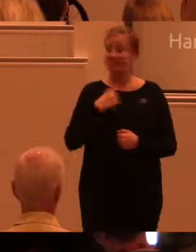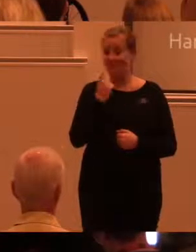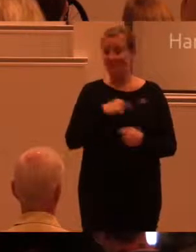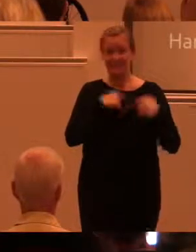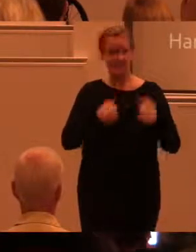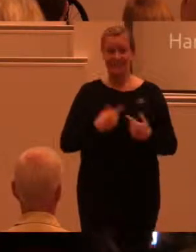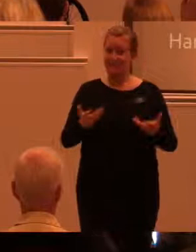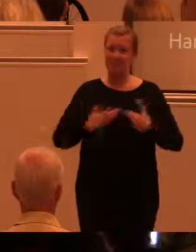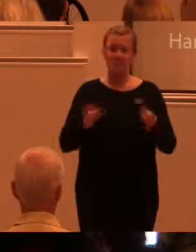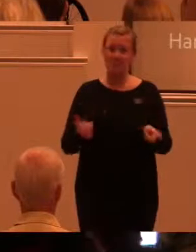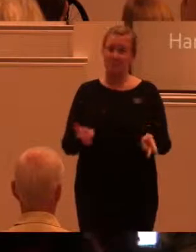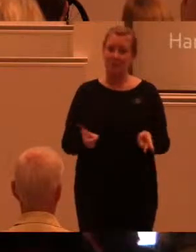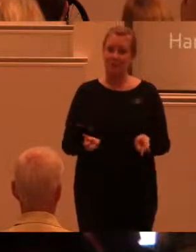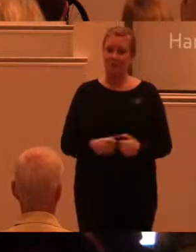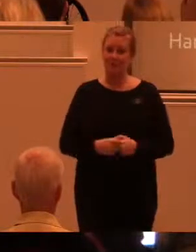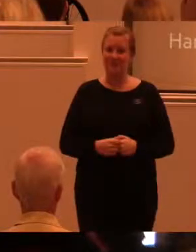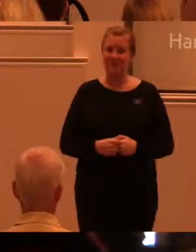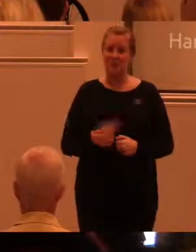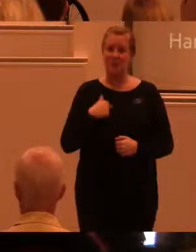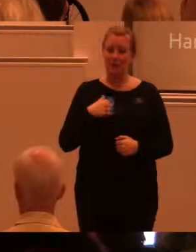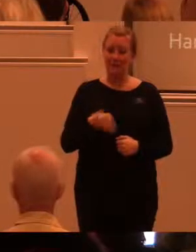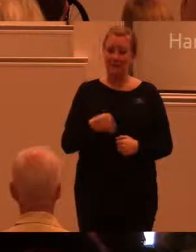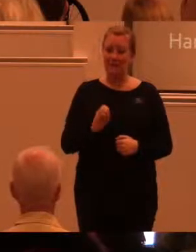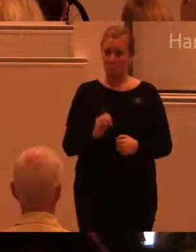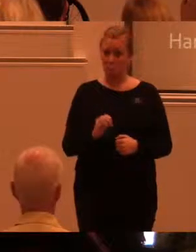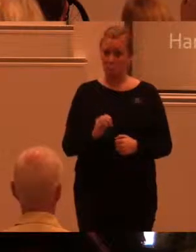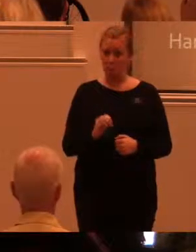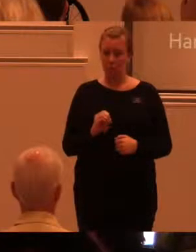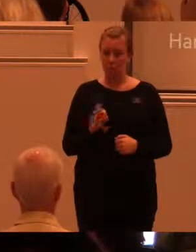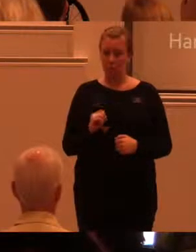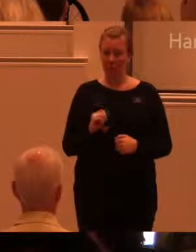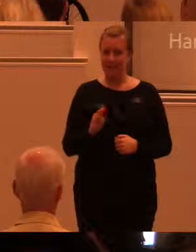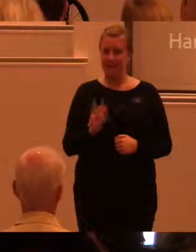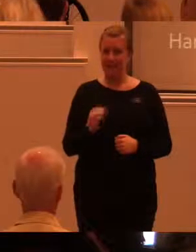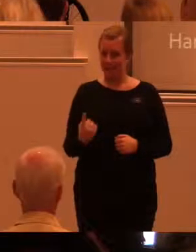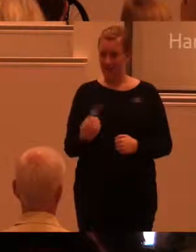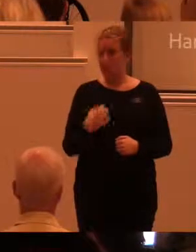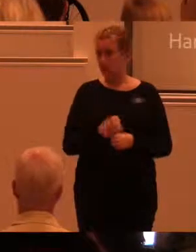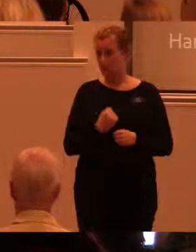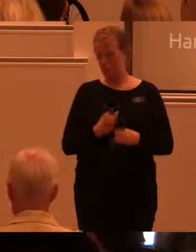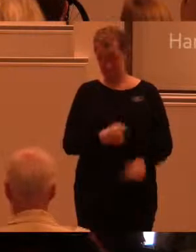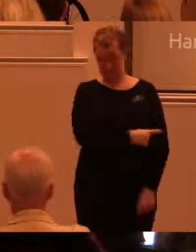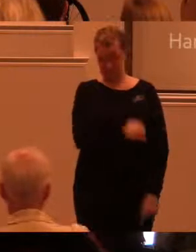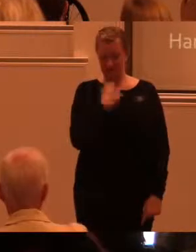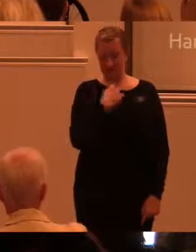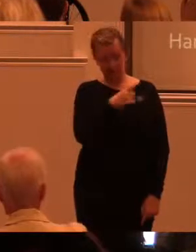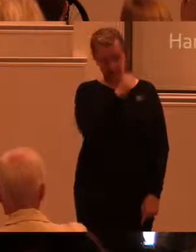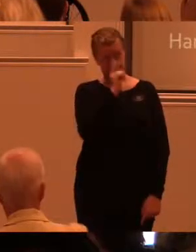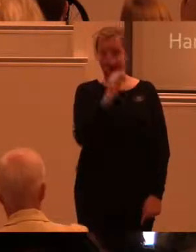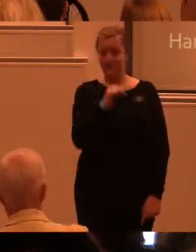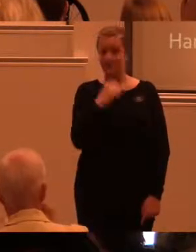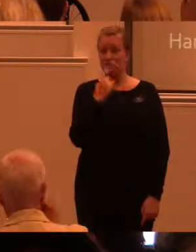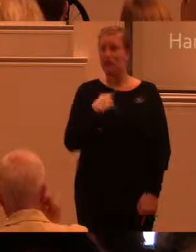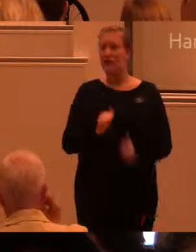hjärtligt välkomna hit. Jag heter Pio Hedvall. Och jobbar som Stefan sa som ledare för CERTEC.